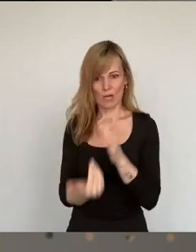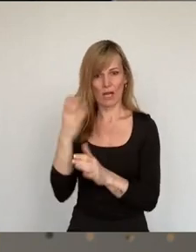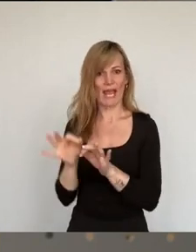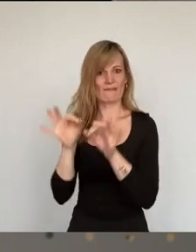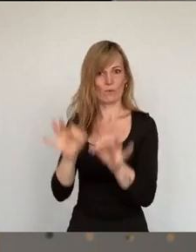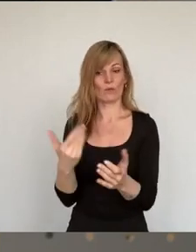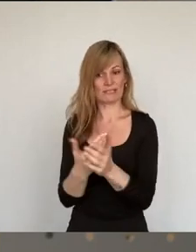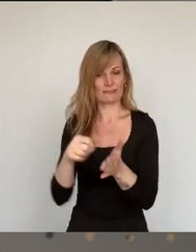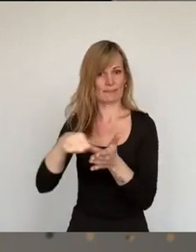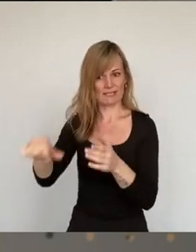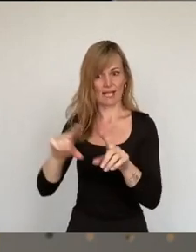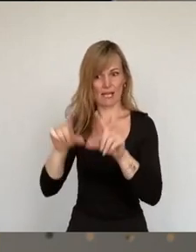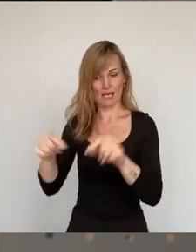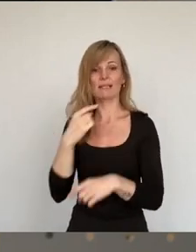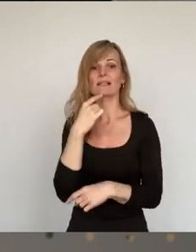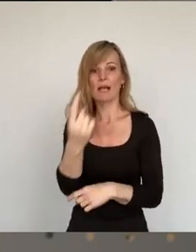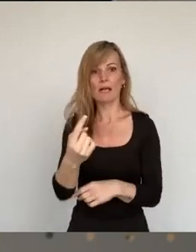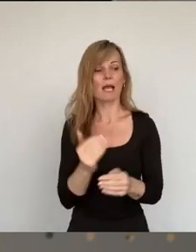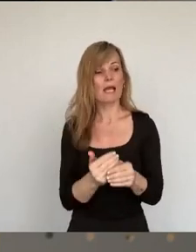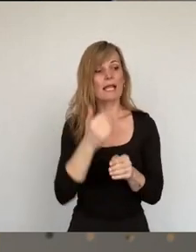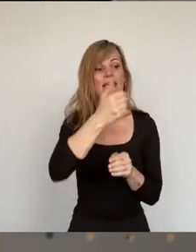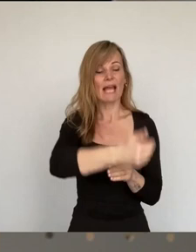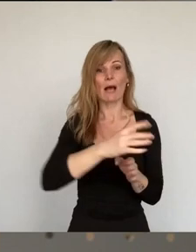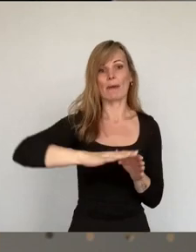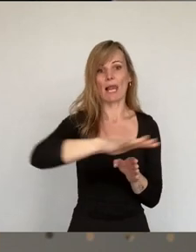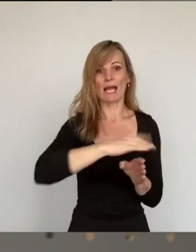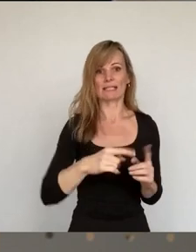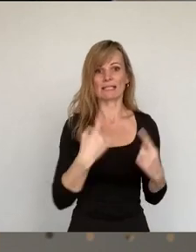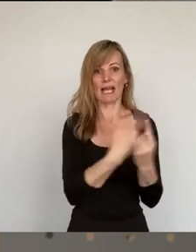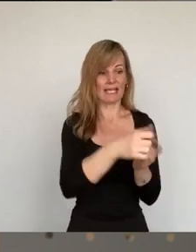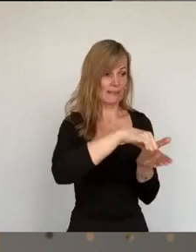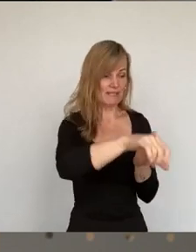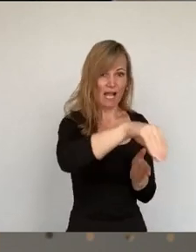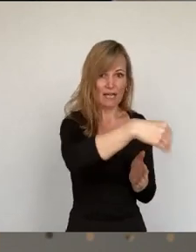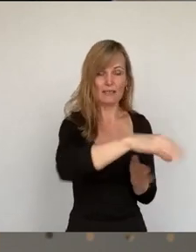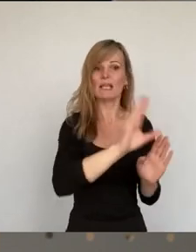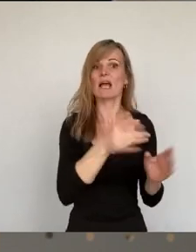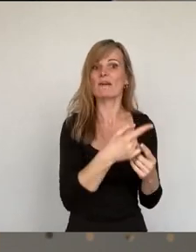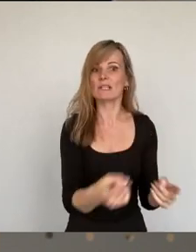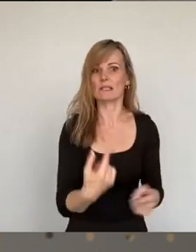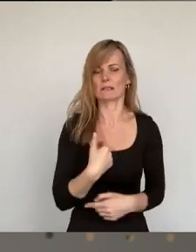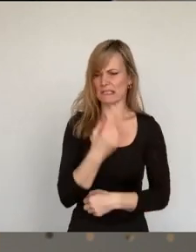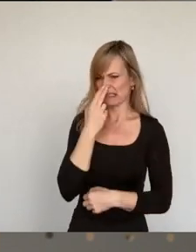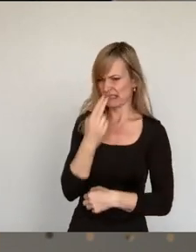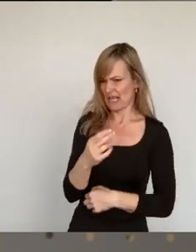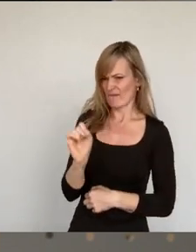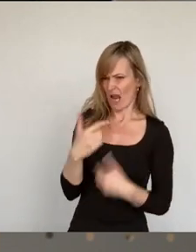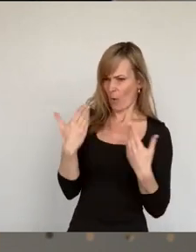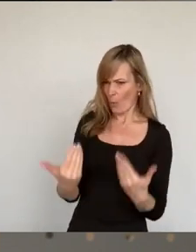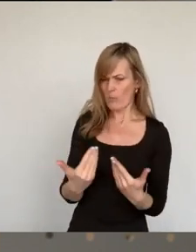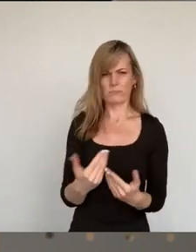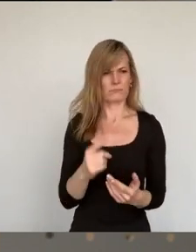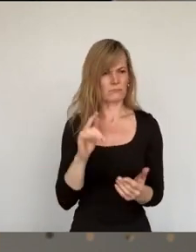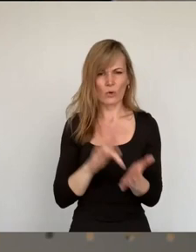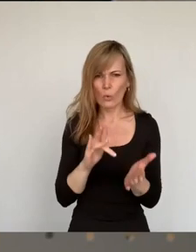zum Beispiel, dass man nicht mehr im Nachbarlandkreis damit bezahlen kann. Aus meiner Sicht gibt es dafür überhaupt keinen guten Grund,